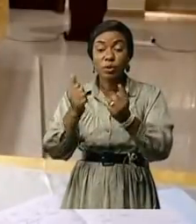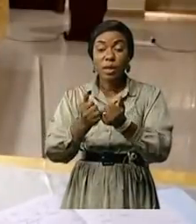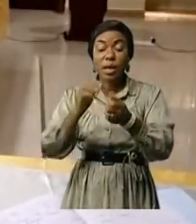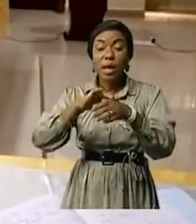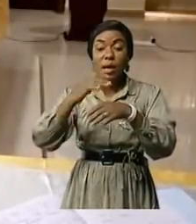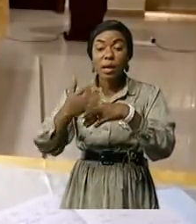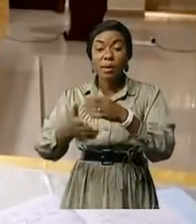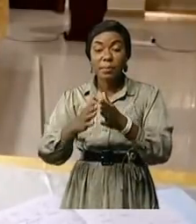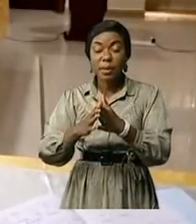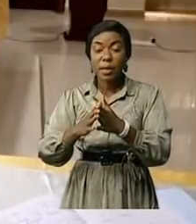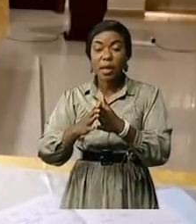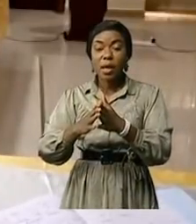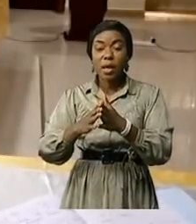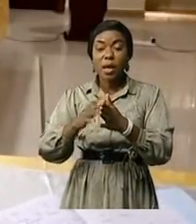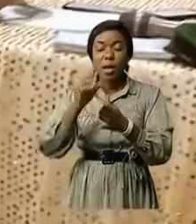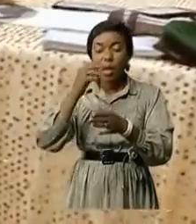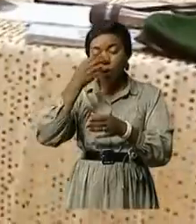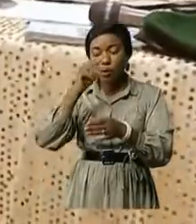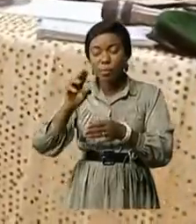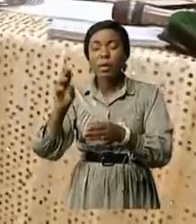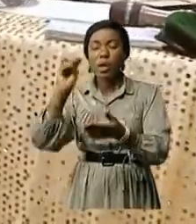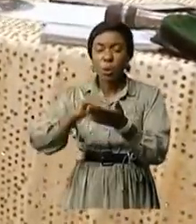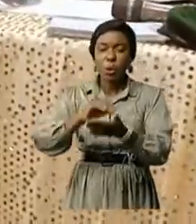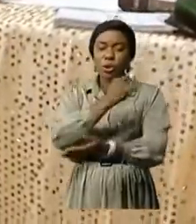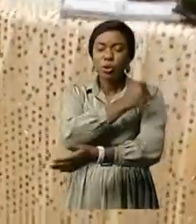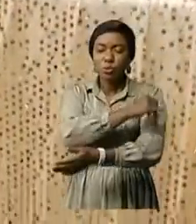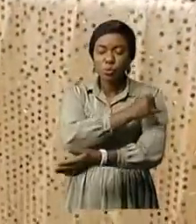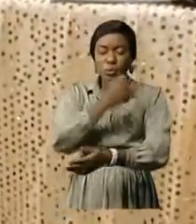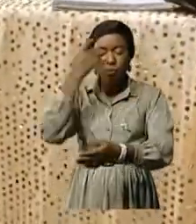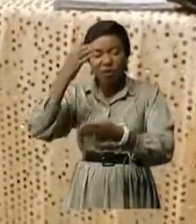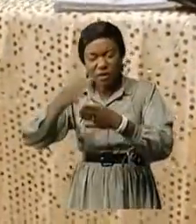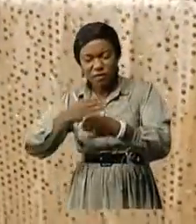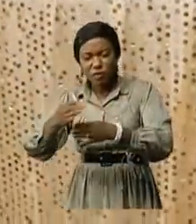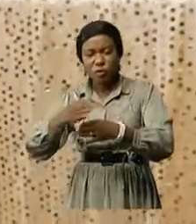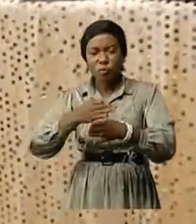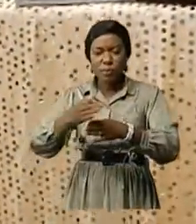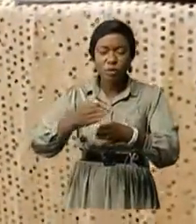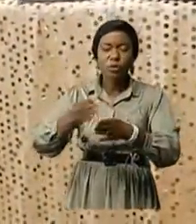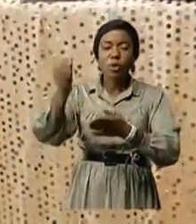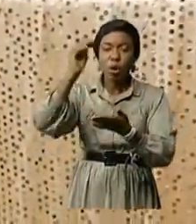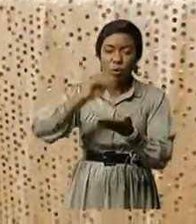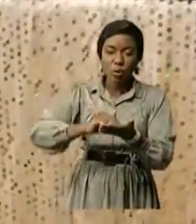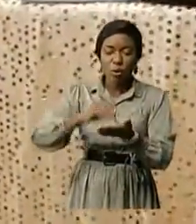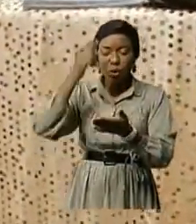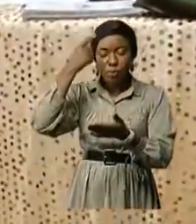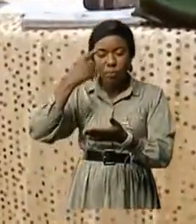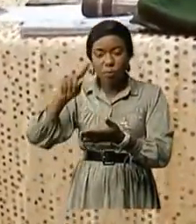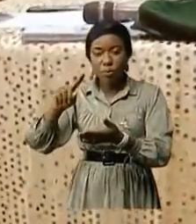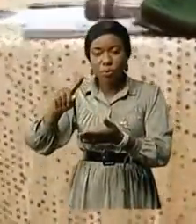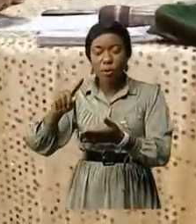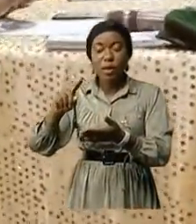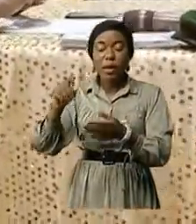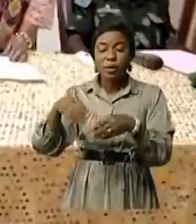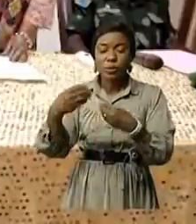officiers de l'Itourie à suivre la même formation sous l'œil vigilant du général Bitangolo et formation dispensée